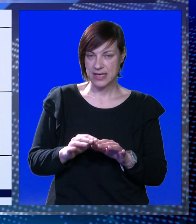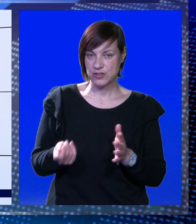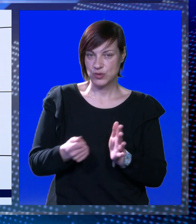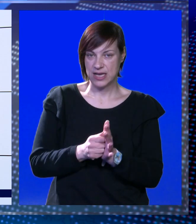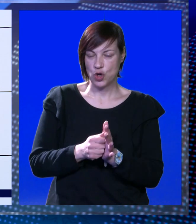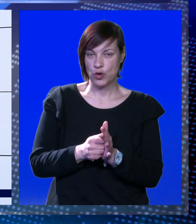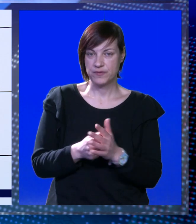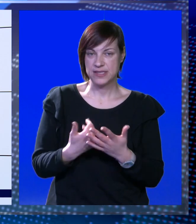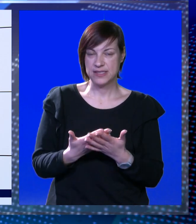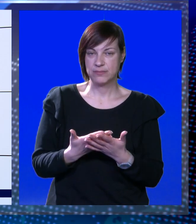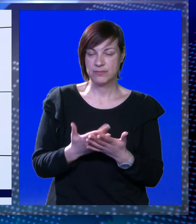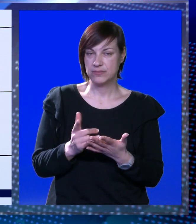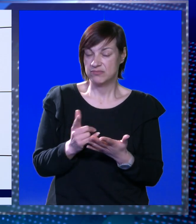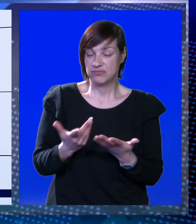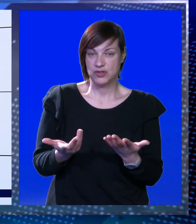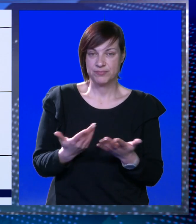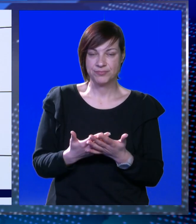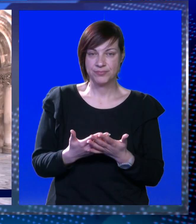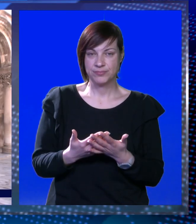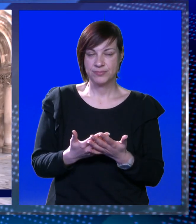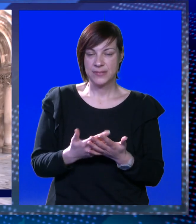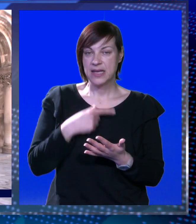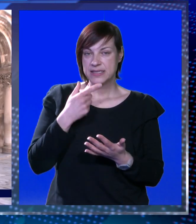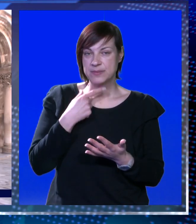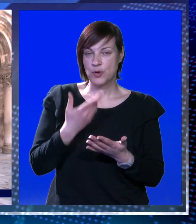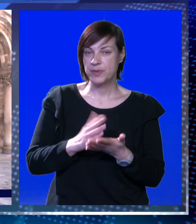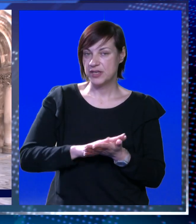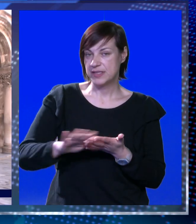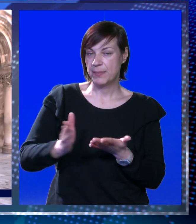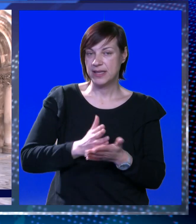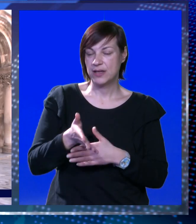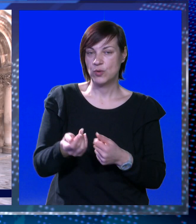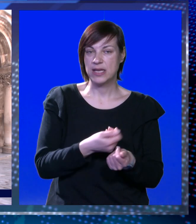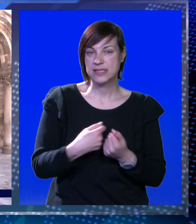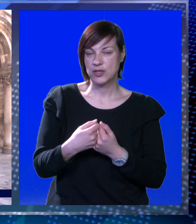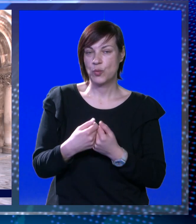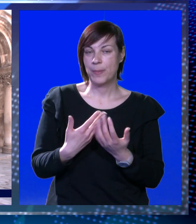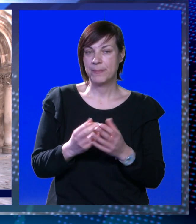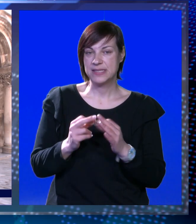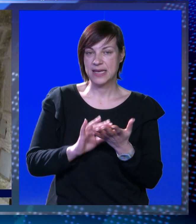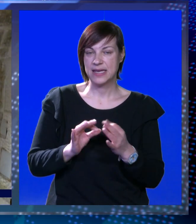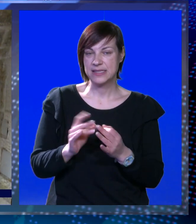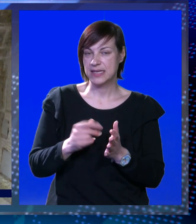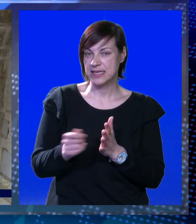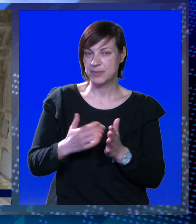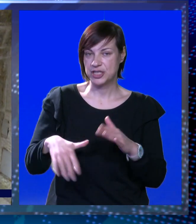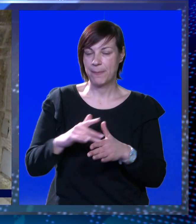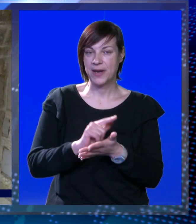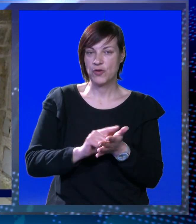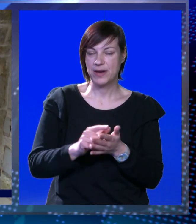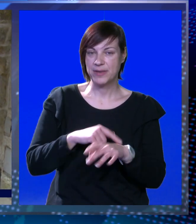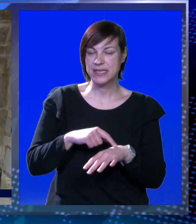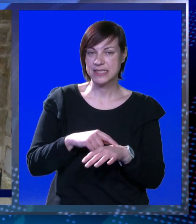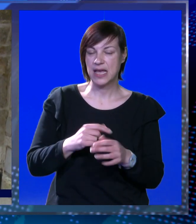gdje se radi sa novcem. Znači to je absolutno neosporno. Spominjao se i besplatan ulaz grupama za pojedine agencije. Neisplaćeni preko